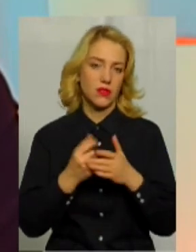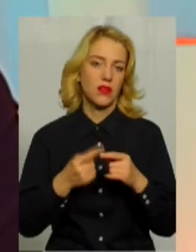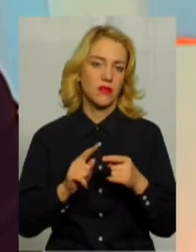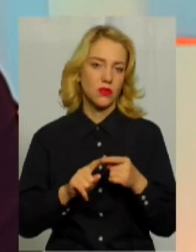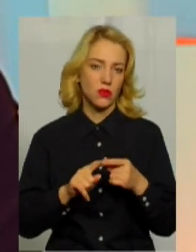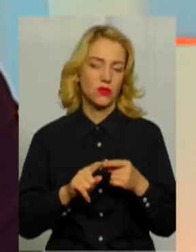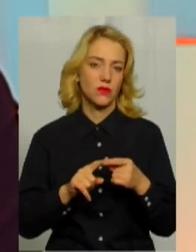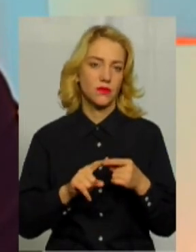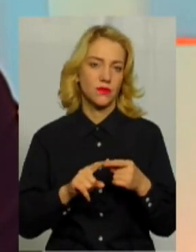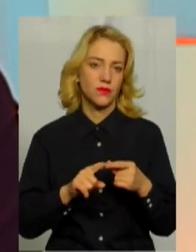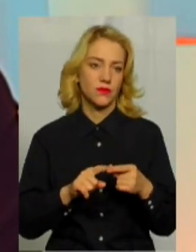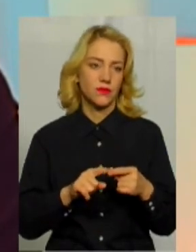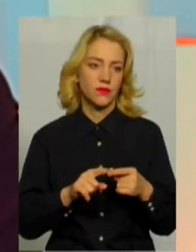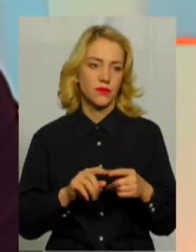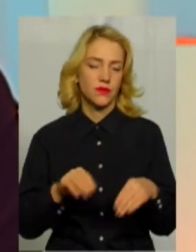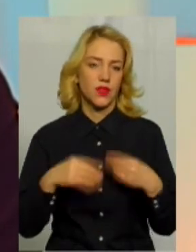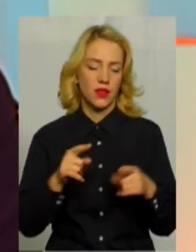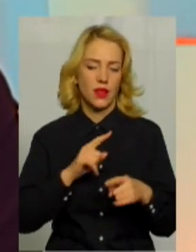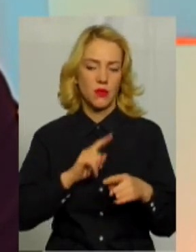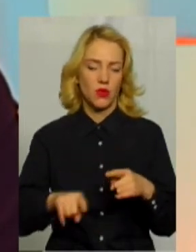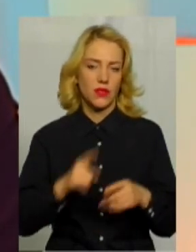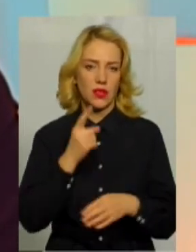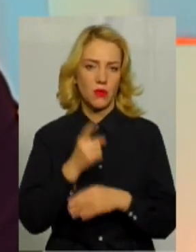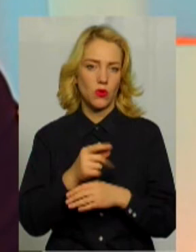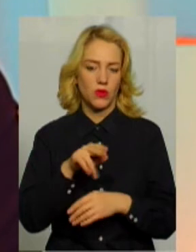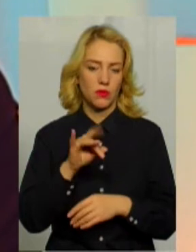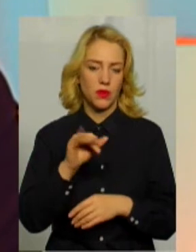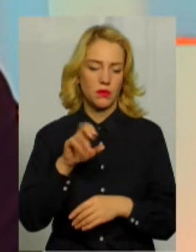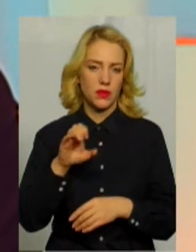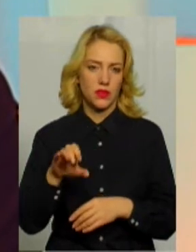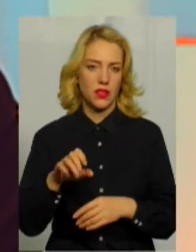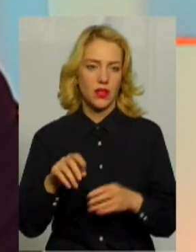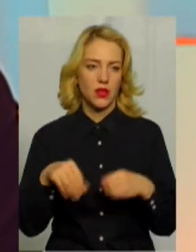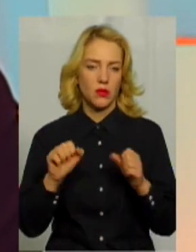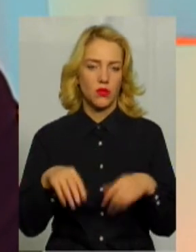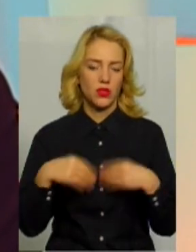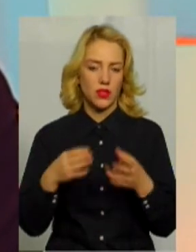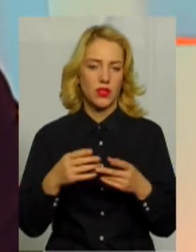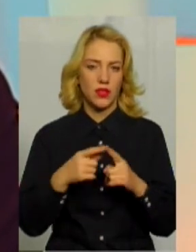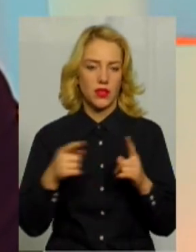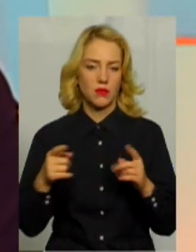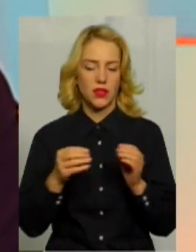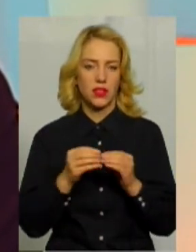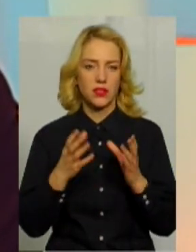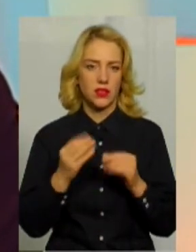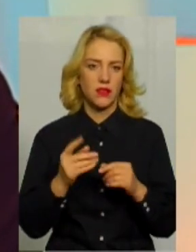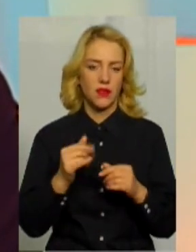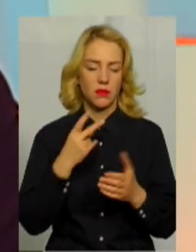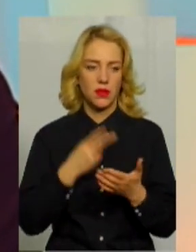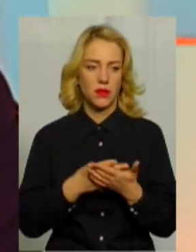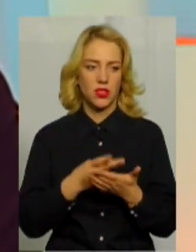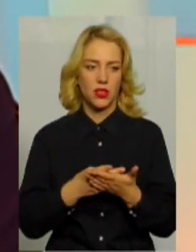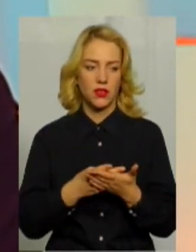виноситься терміновий заборонний припис, який може виноситись терміном до 10 діб і передбачає